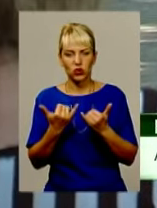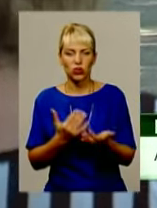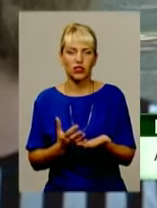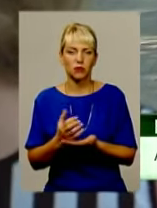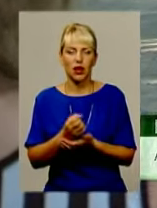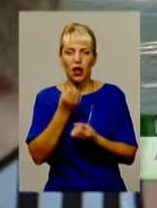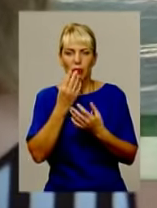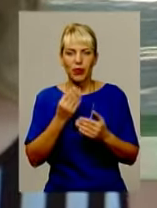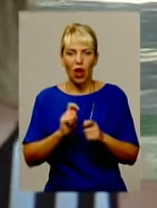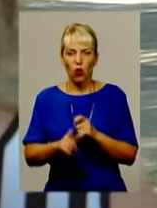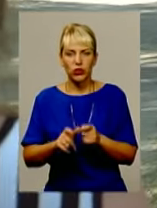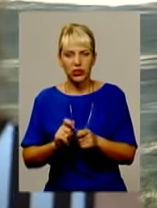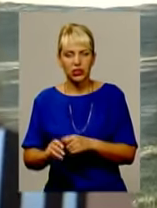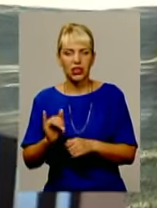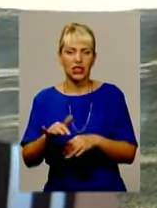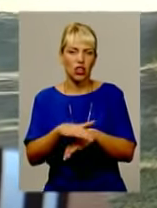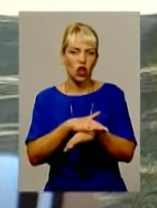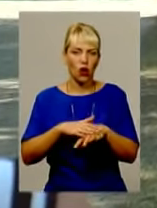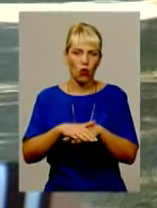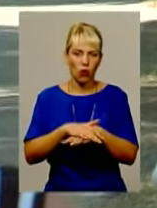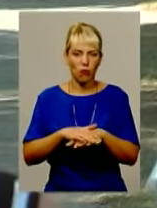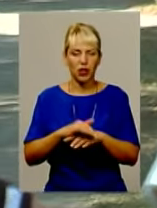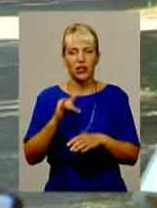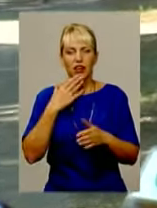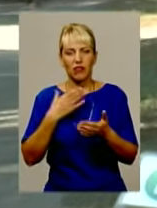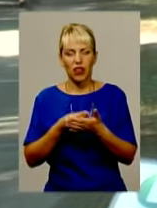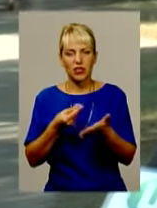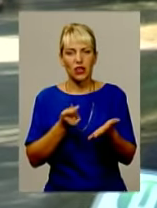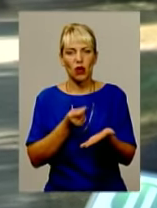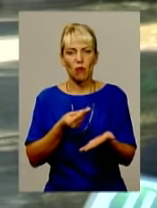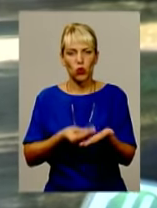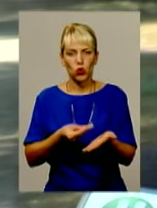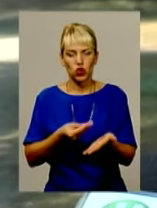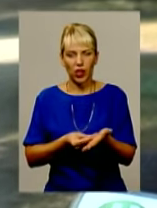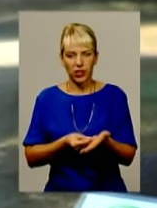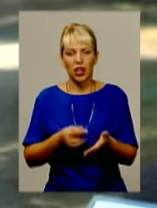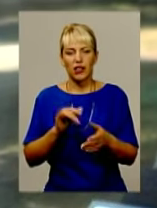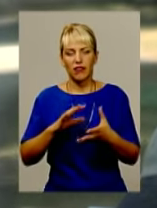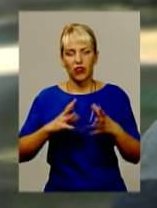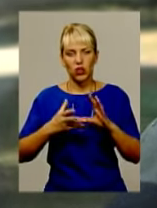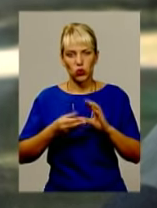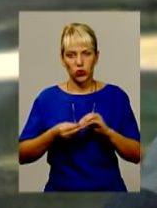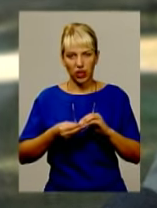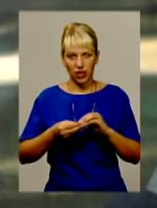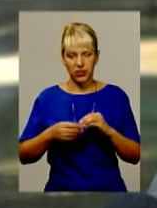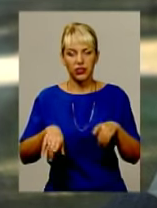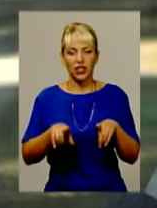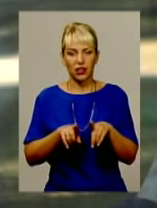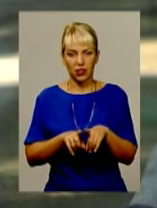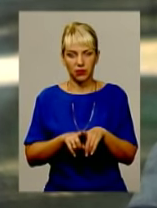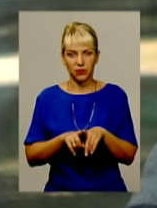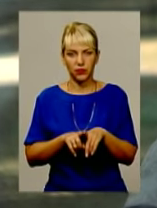благодійників, від громади. І кошти власного бюджету були надані також. І як результат ось така